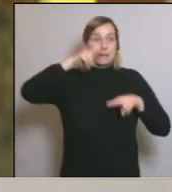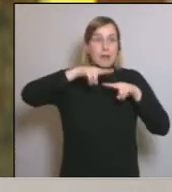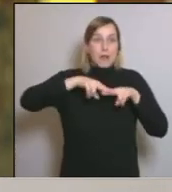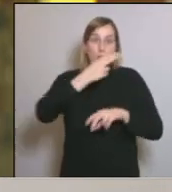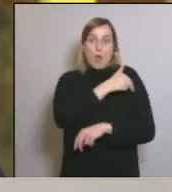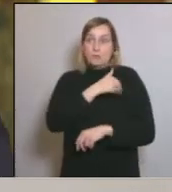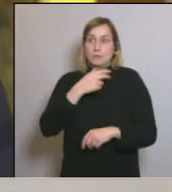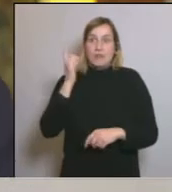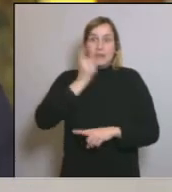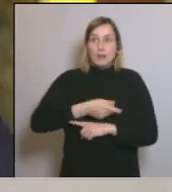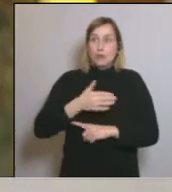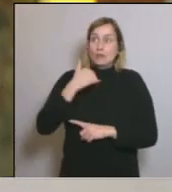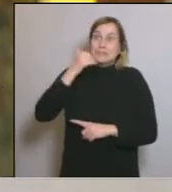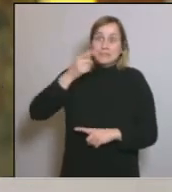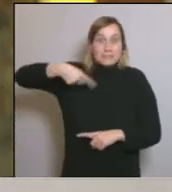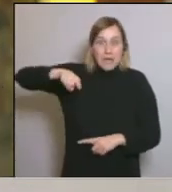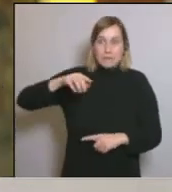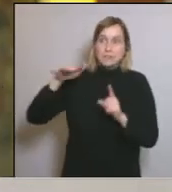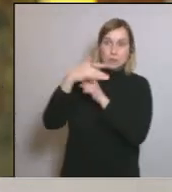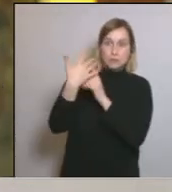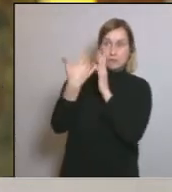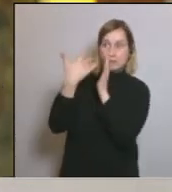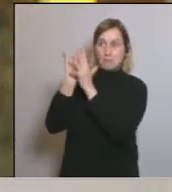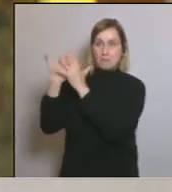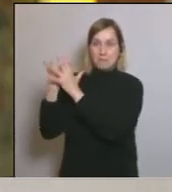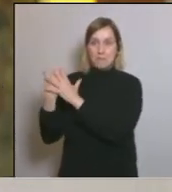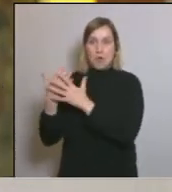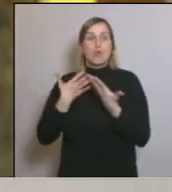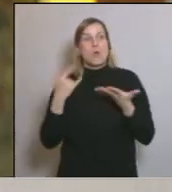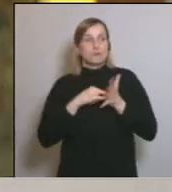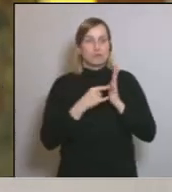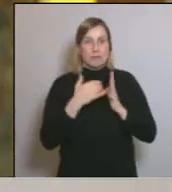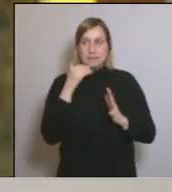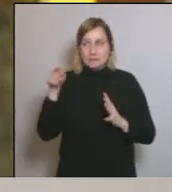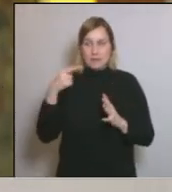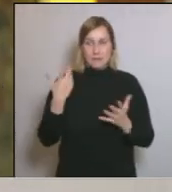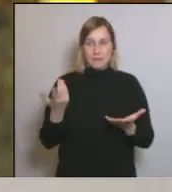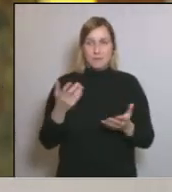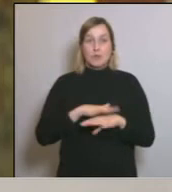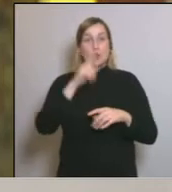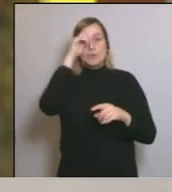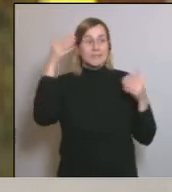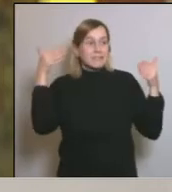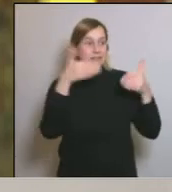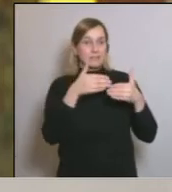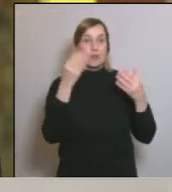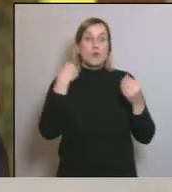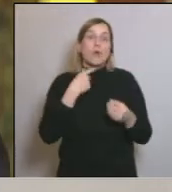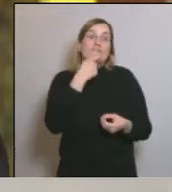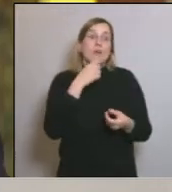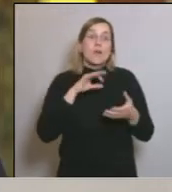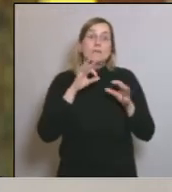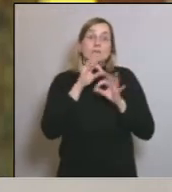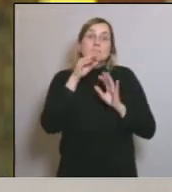ells els que en cada moment ens poden dir quin és el problema real com solucionar-lo per tant en lloc de centralitzar nosaltres hauríem preferit altres mesures